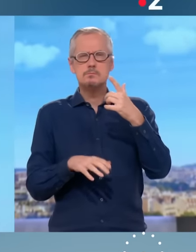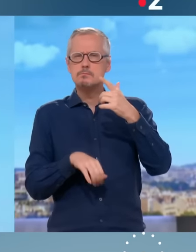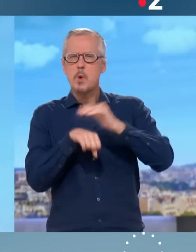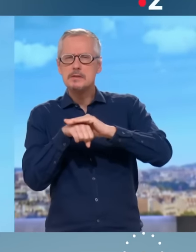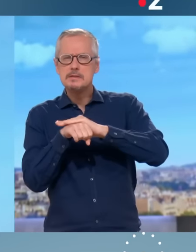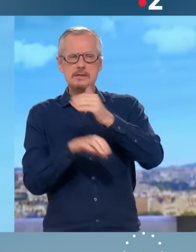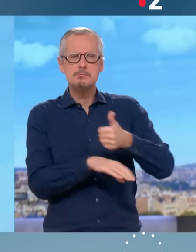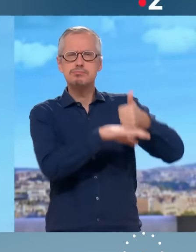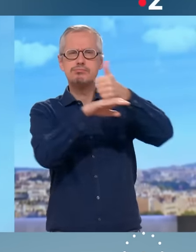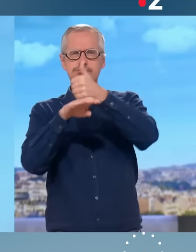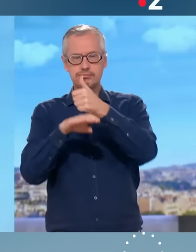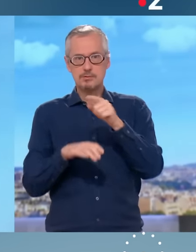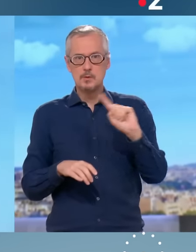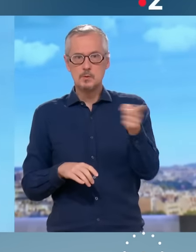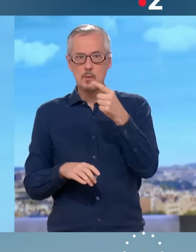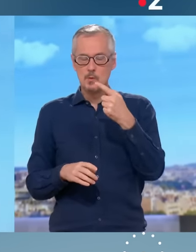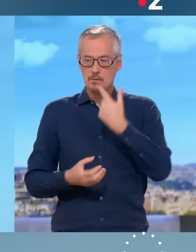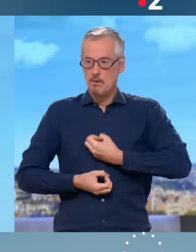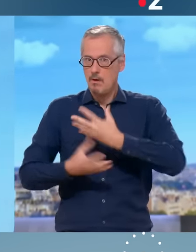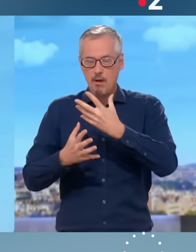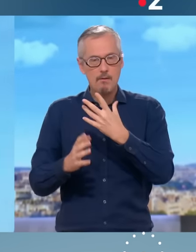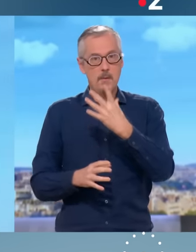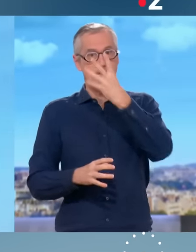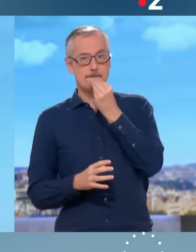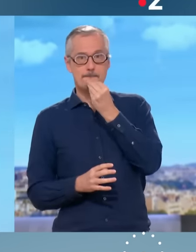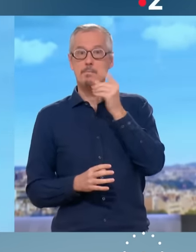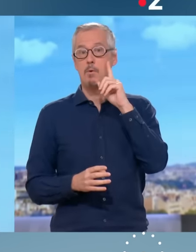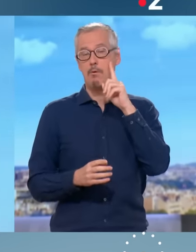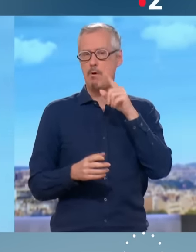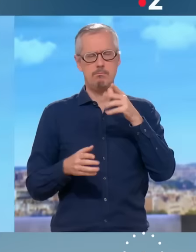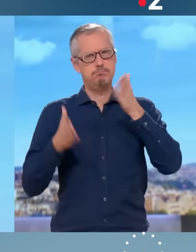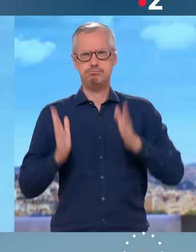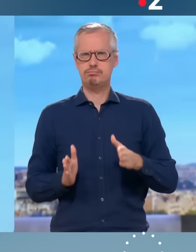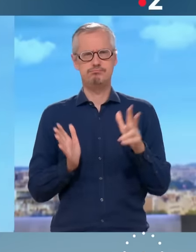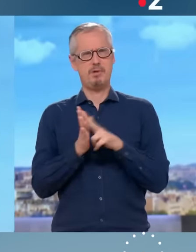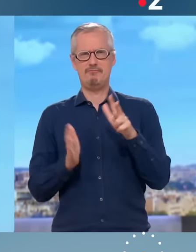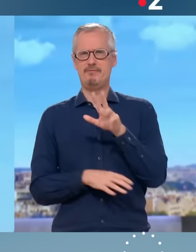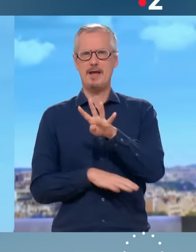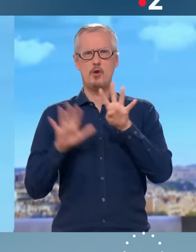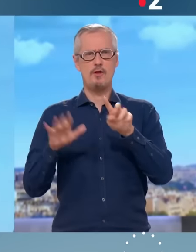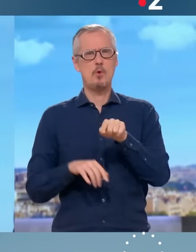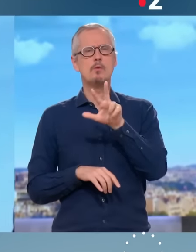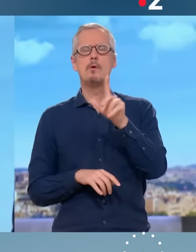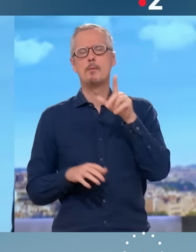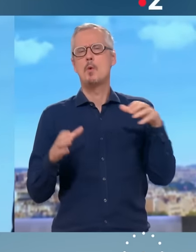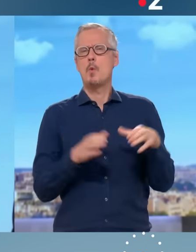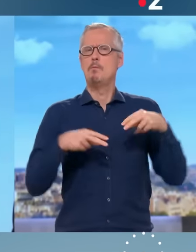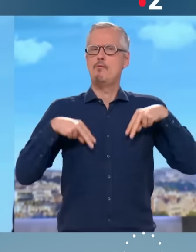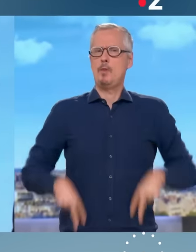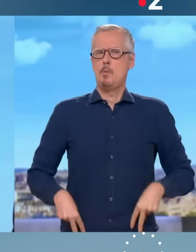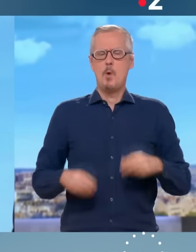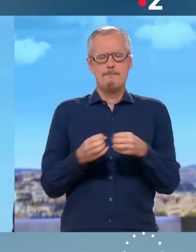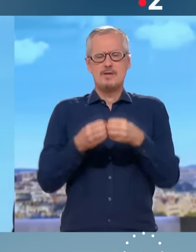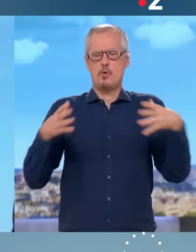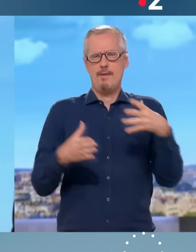été bafouées, dont le vote a été étouffé par l'utilisation du 49-3, c'est-à-dire un gouvernement qui sentait qu'il n'était pas majoritaire pour baisser les